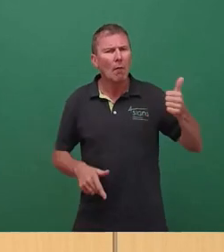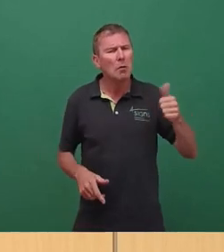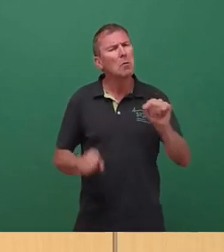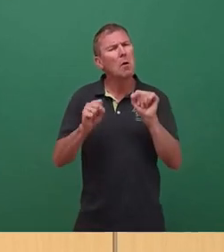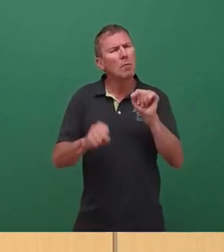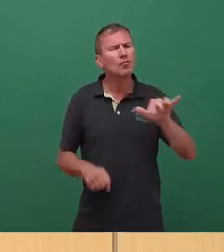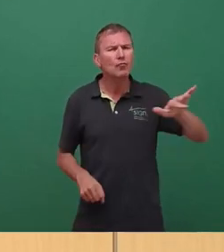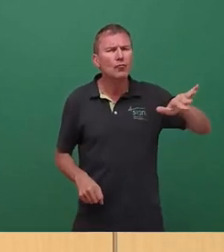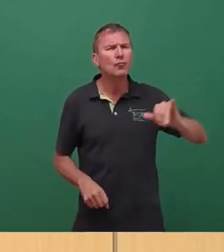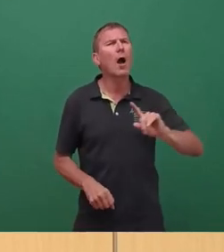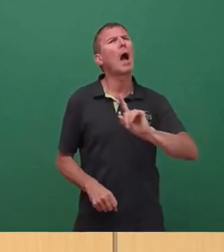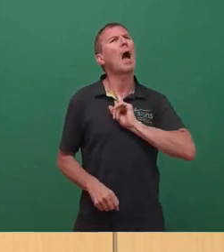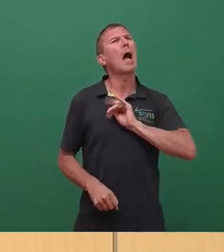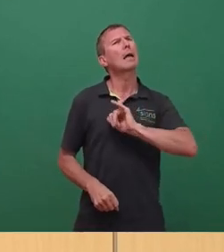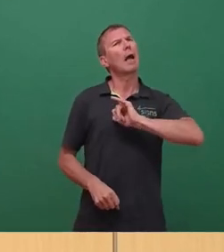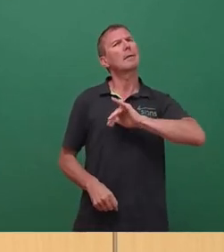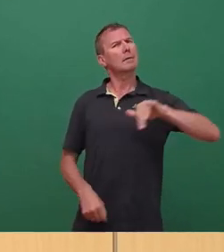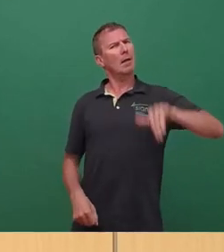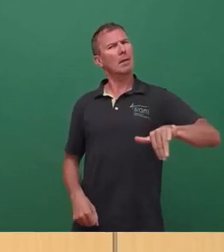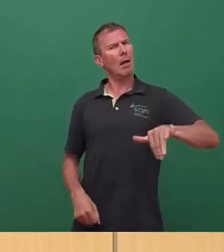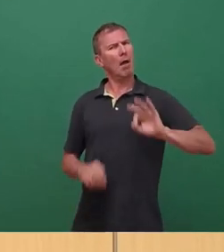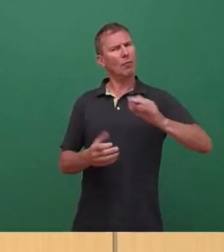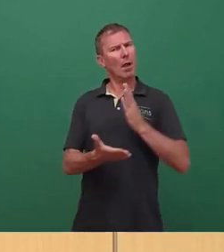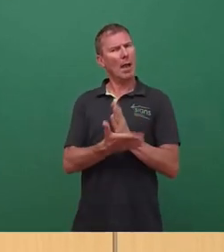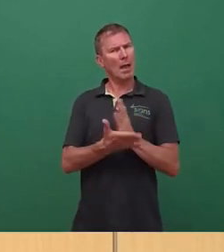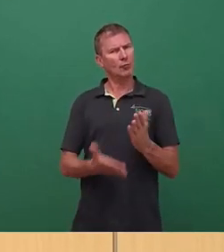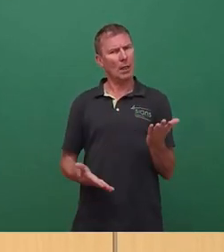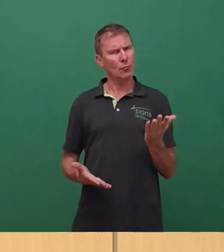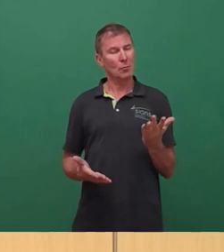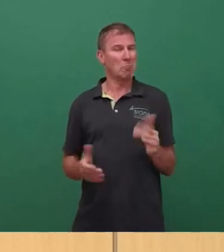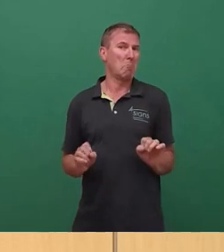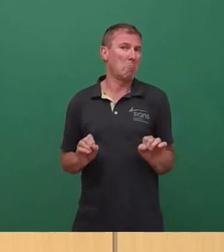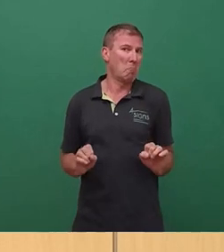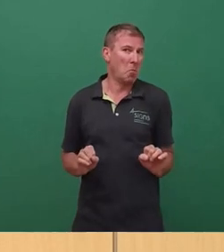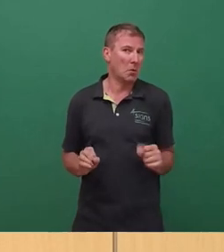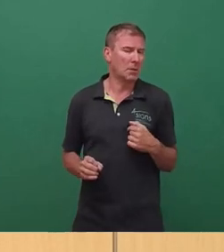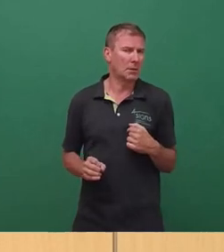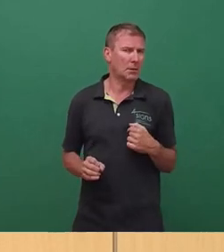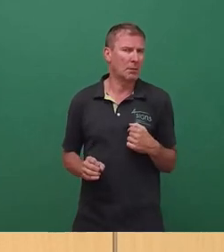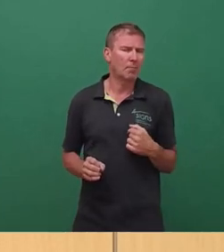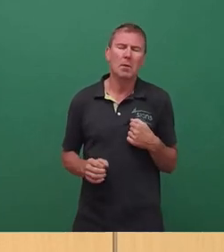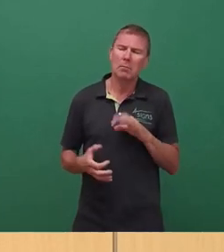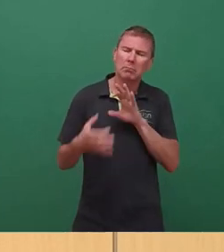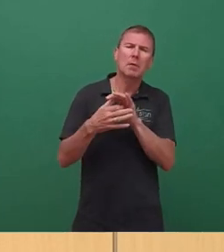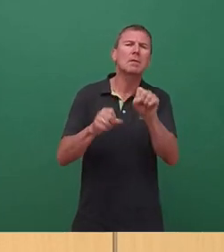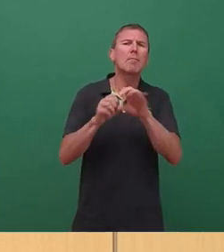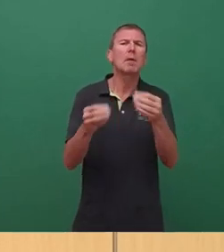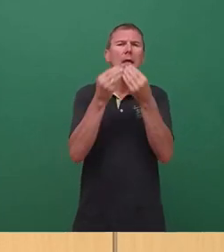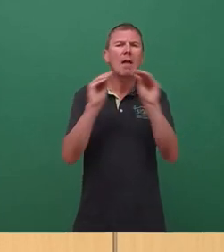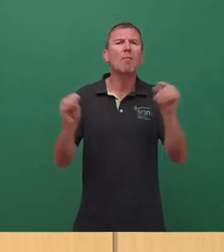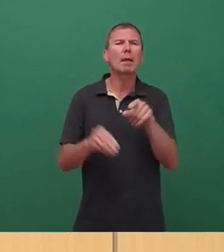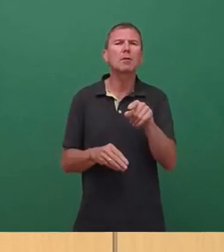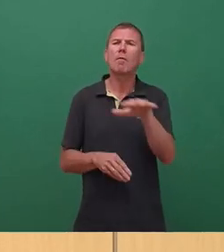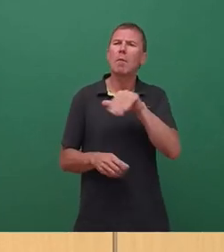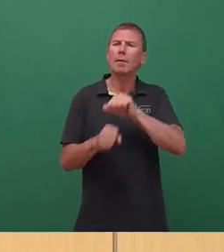Interesse an der jetzt getroffenen Entscheidung hat, beziehungsweise hatte, schließe ich persönlich daraus, dass in der Medieninformation des Landesamtes